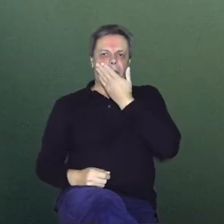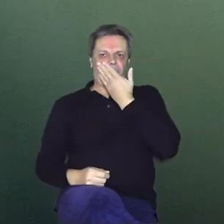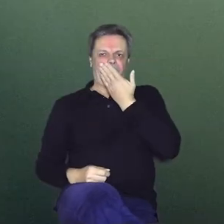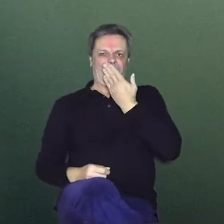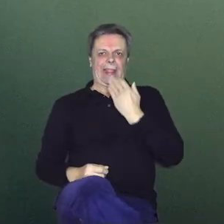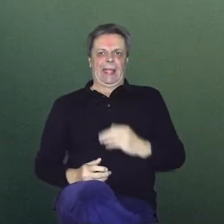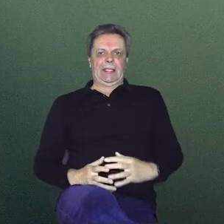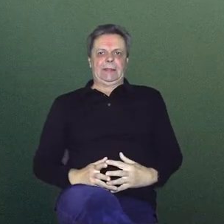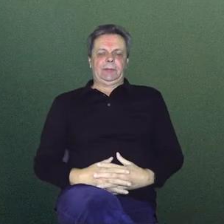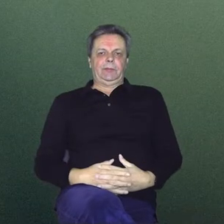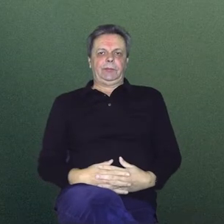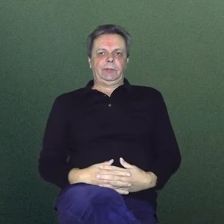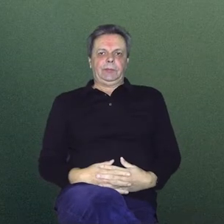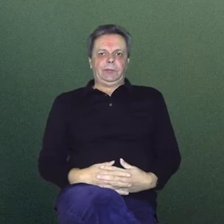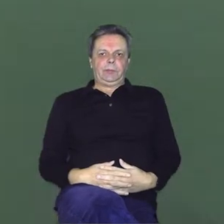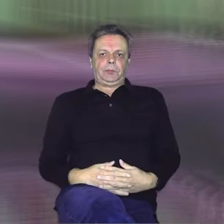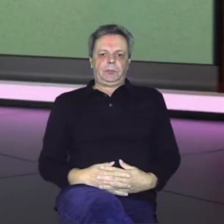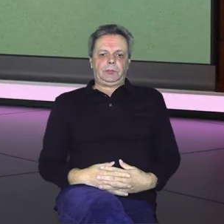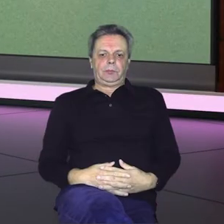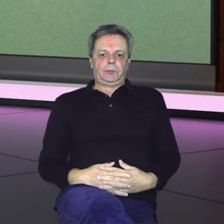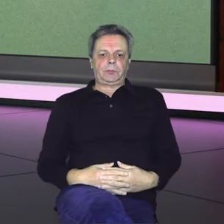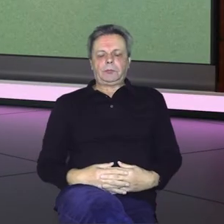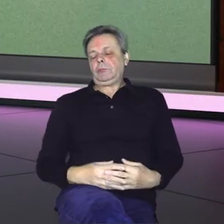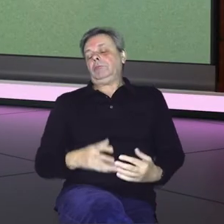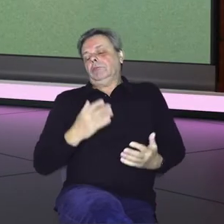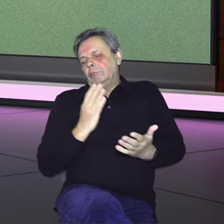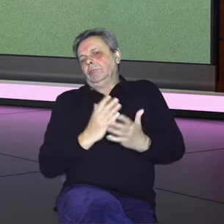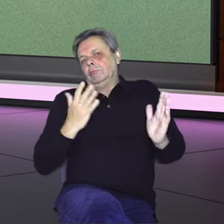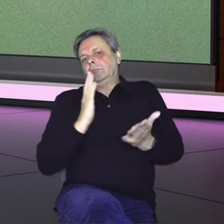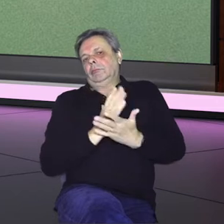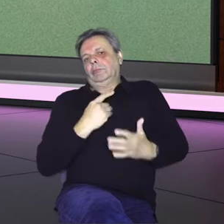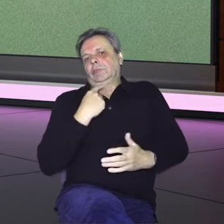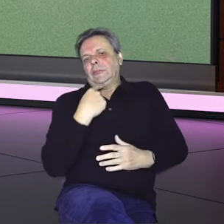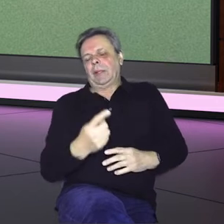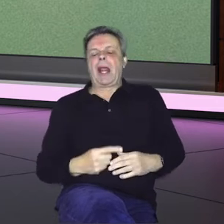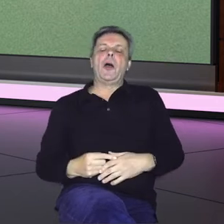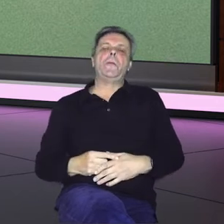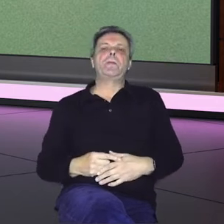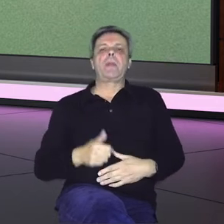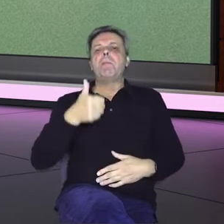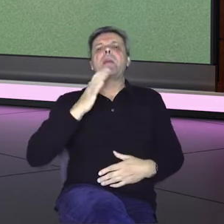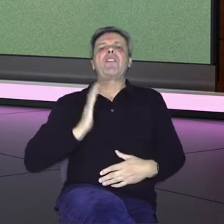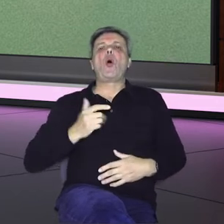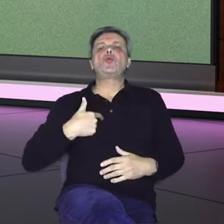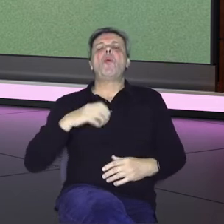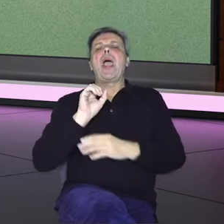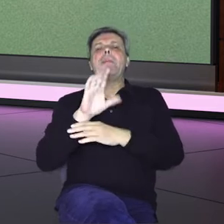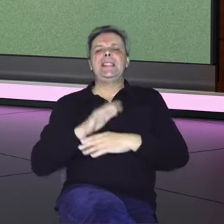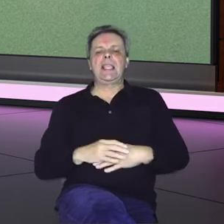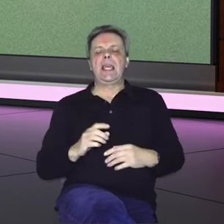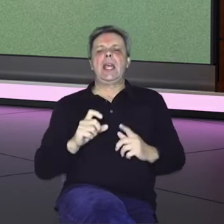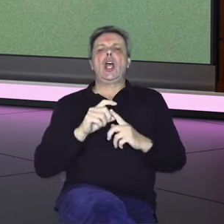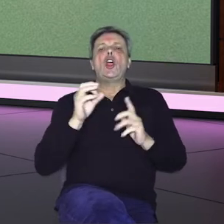Muzika Kao što sam najavio, prvi gost u moje emisije